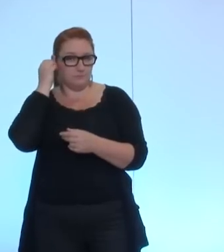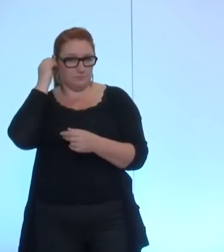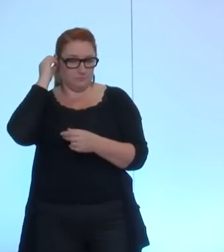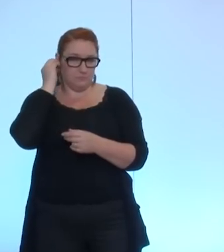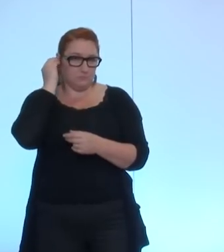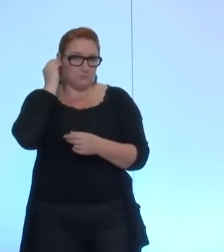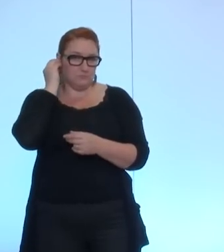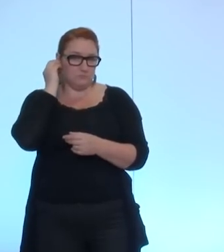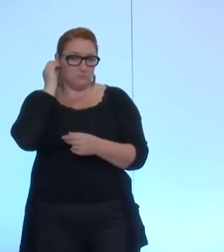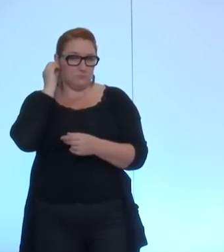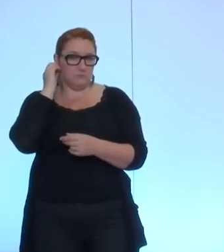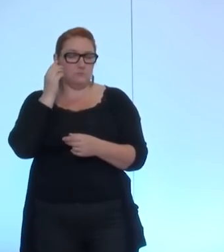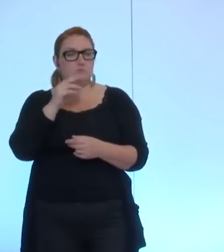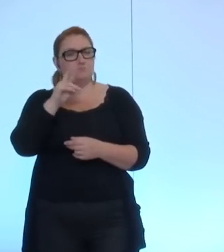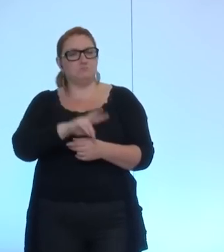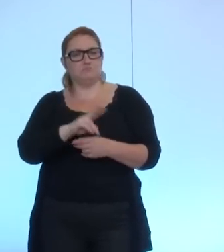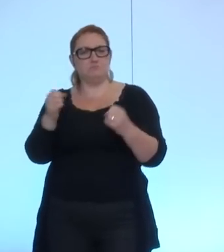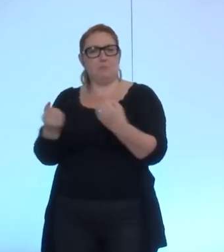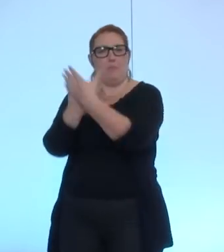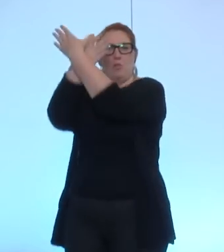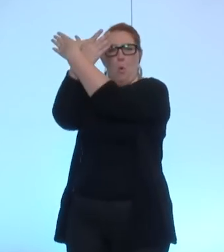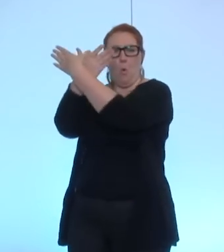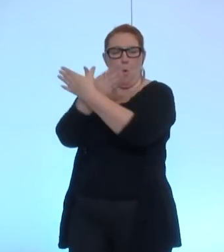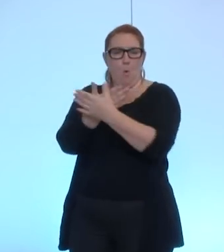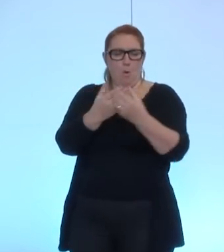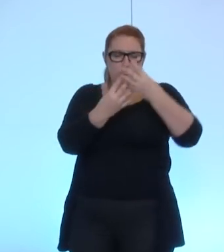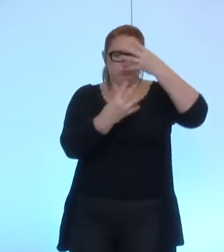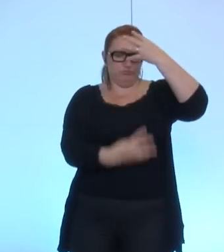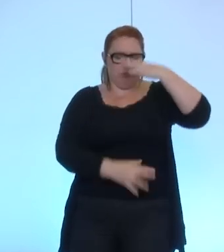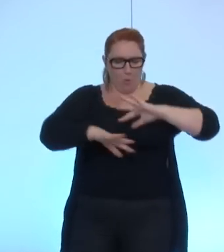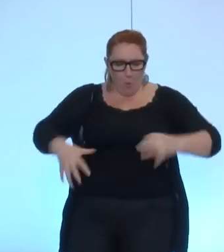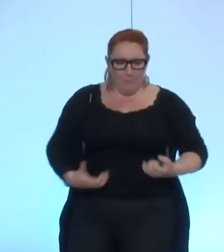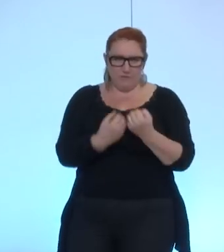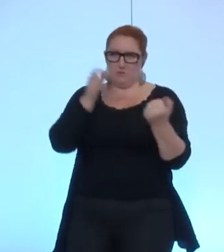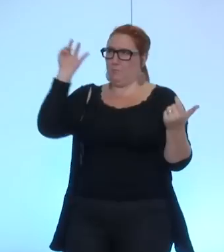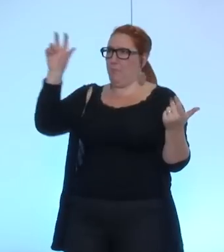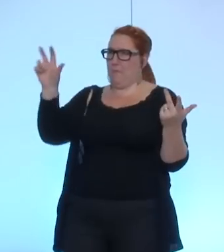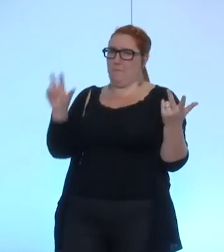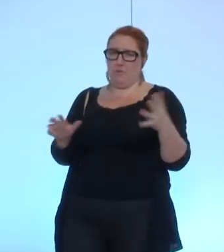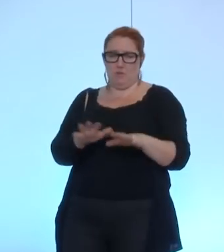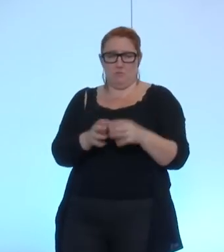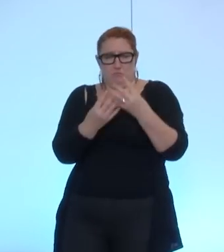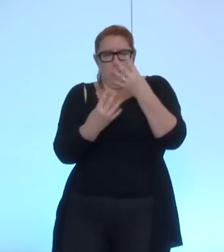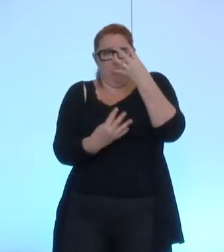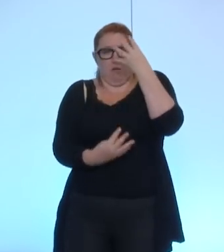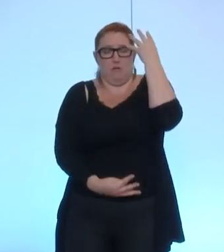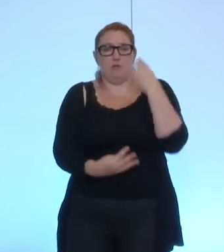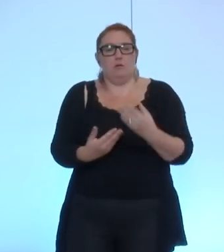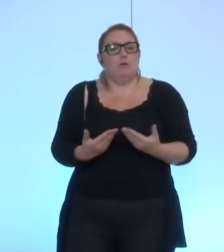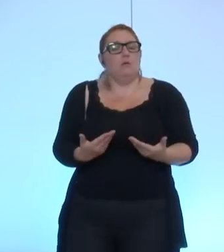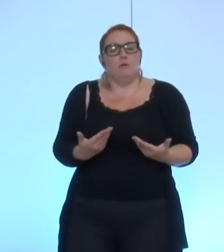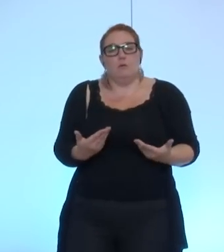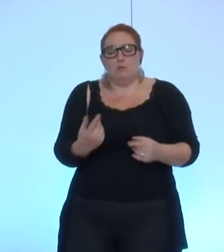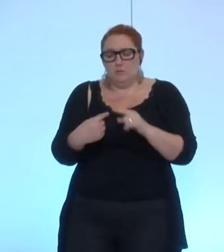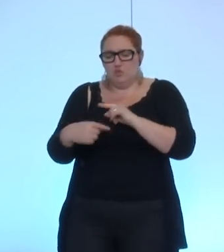beaucoup de transferts vont se faire en direction de la métropole. On en parle de quelques-uns là. les conseils municipaux